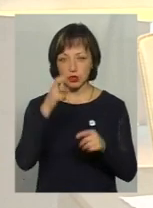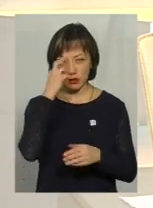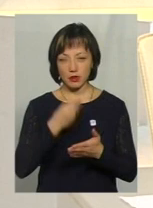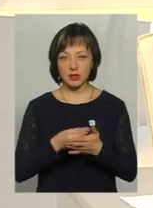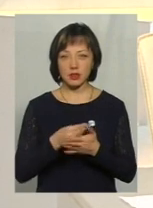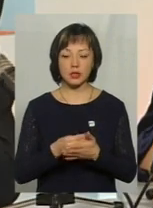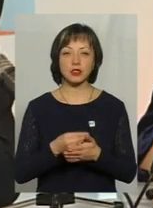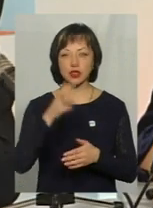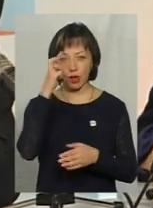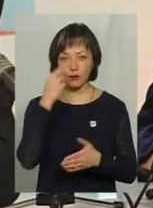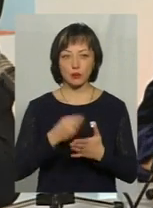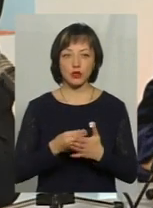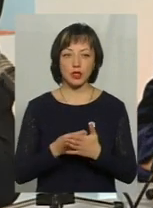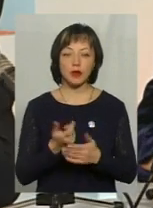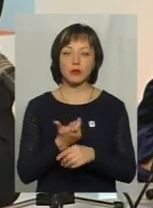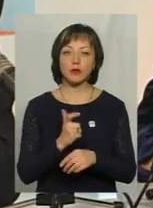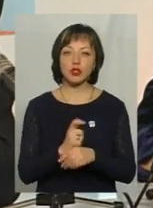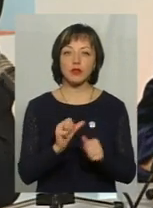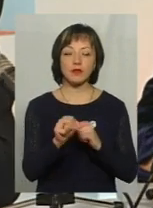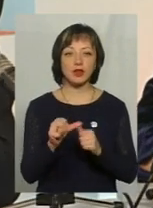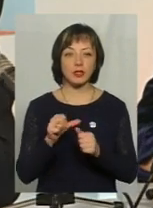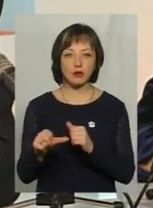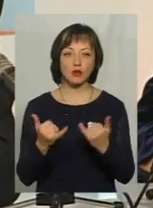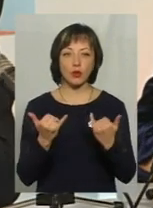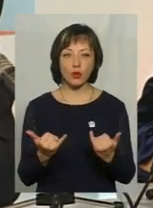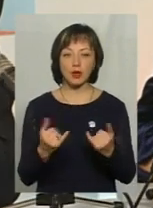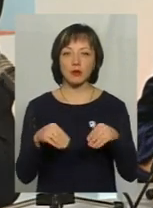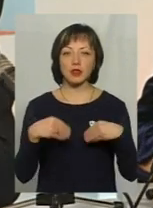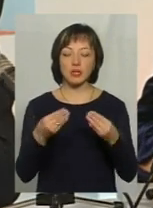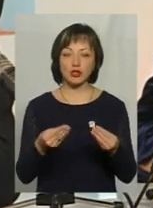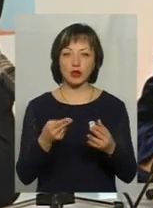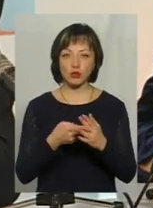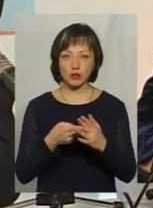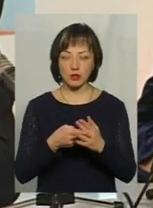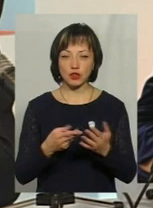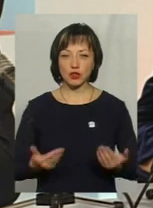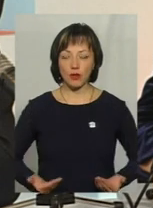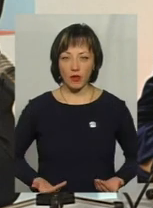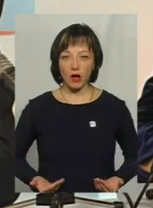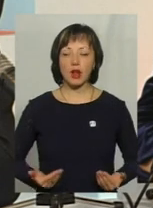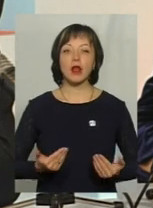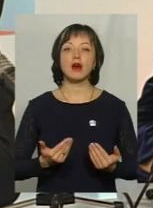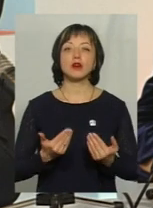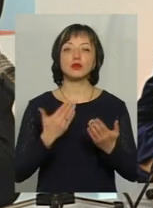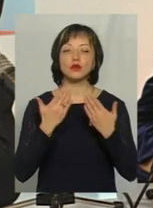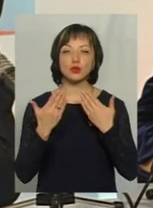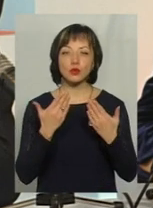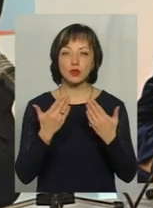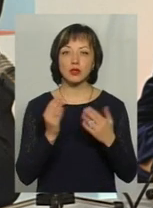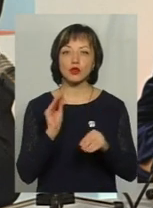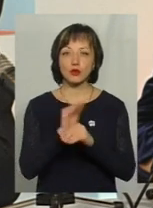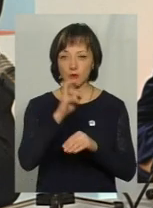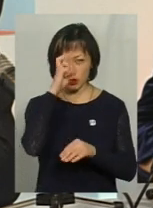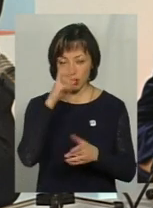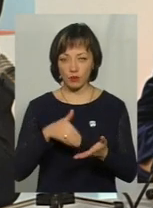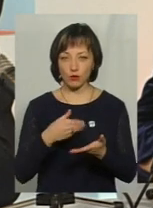Яка ситуація? державного. Більшість винятків, по яких сьогодні призначається житлова субсидія, стосується субвенції з